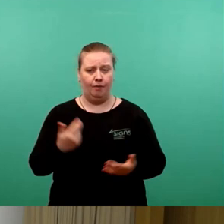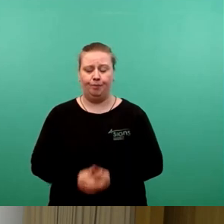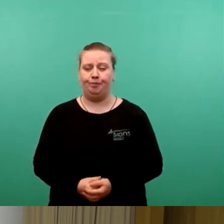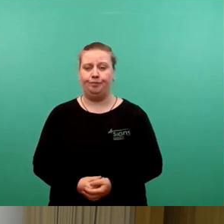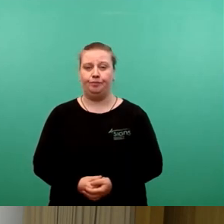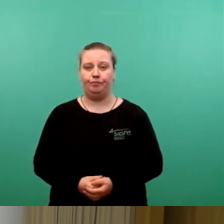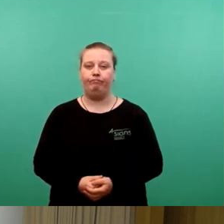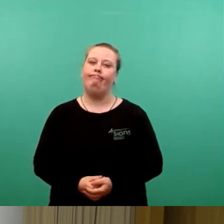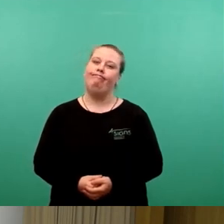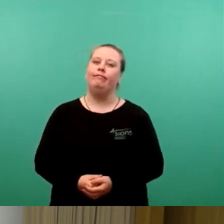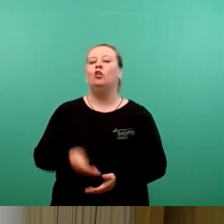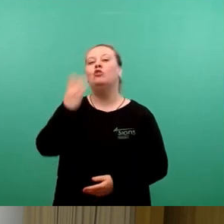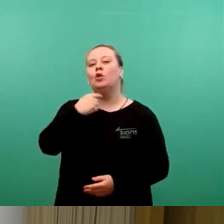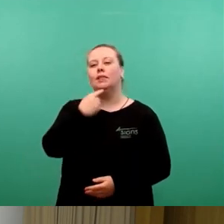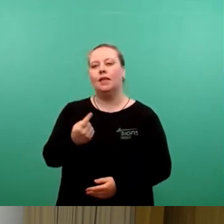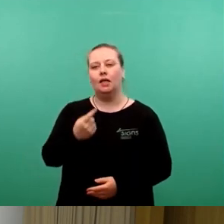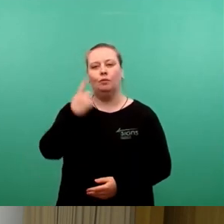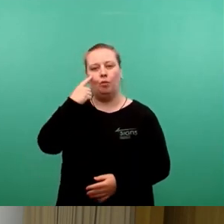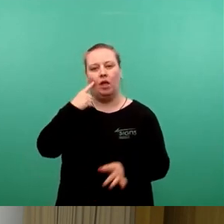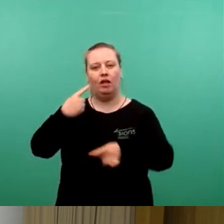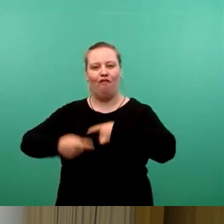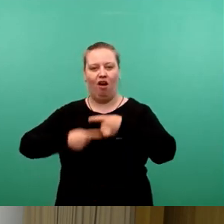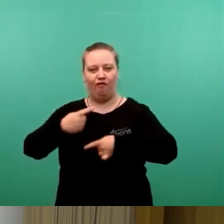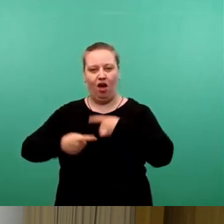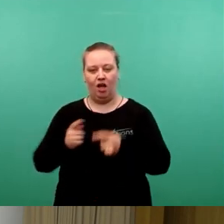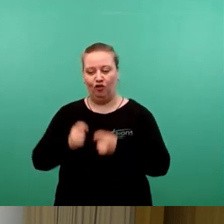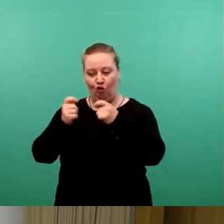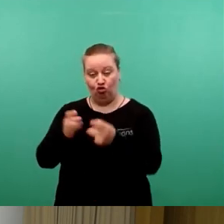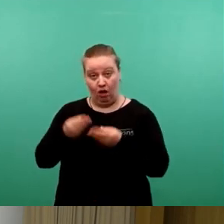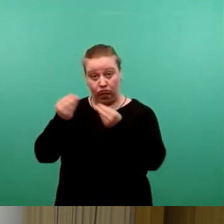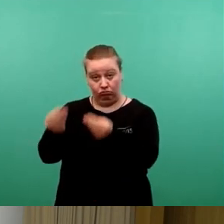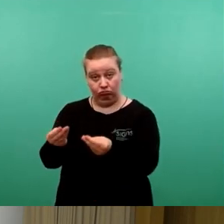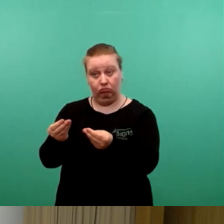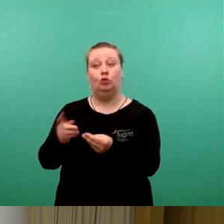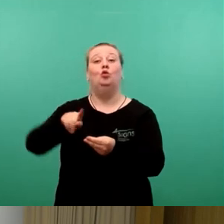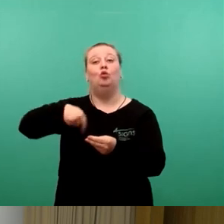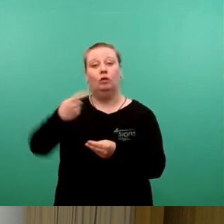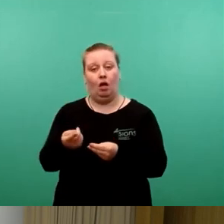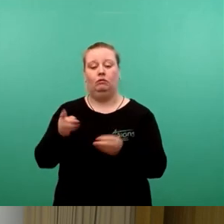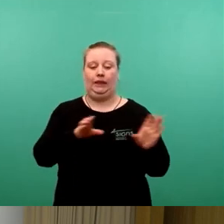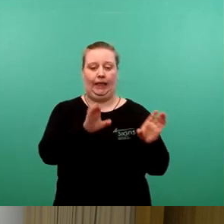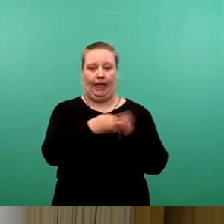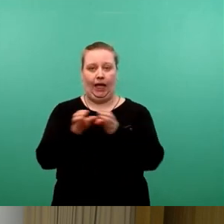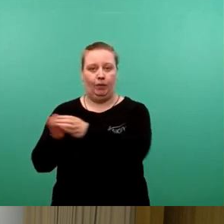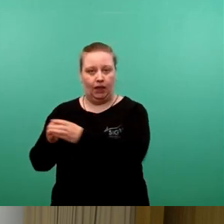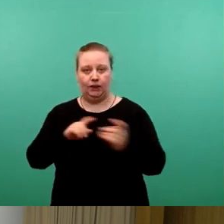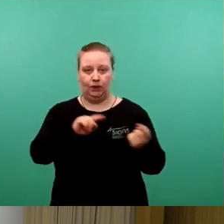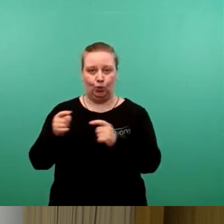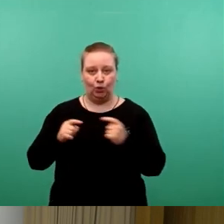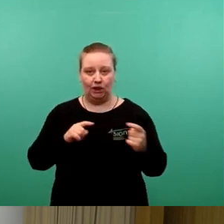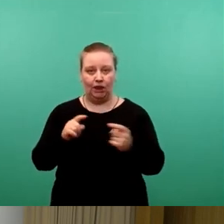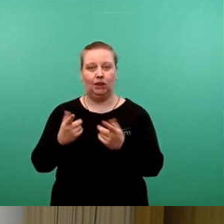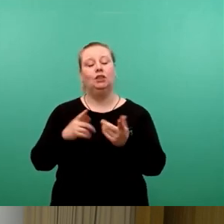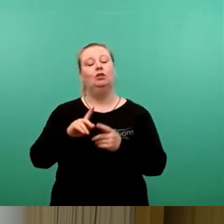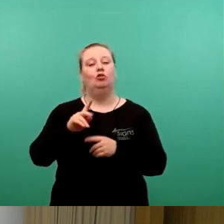Das habe ich Ihnen ja gesagt. Also es wird ein Verfahrensvorschlag Ihnen übermittelt und dann können wir in den Gremien darüber diskutieren, wie schaffen